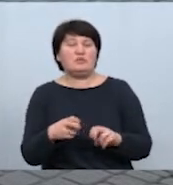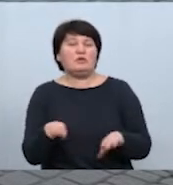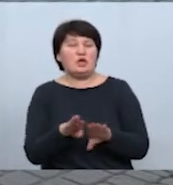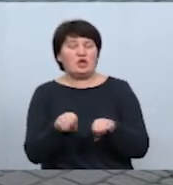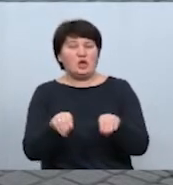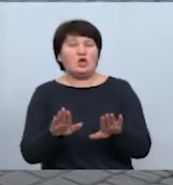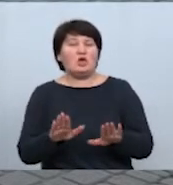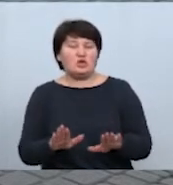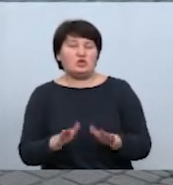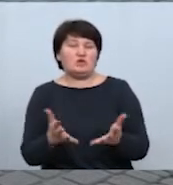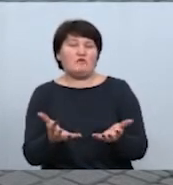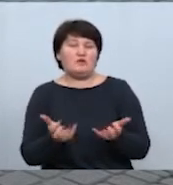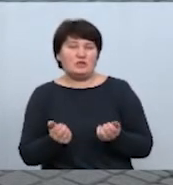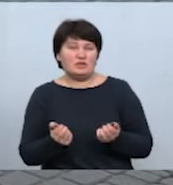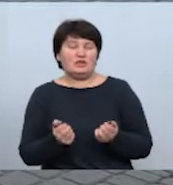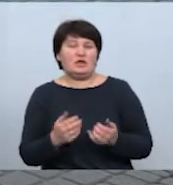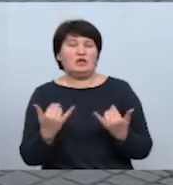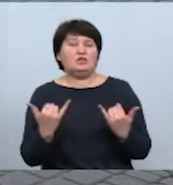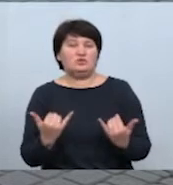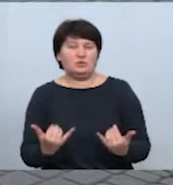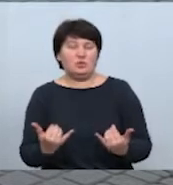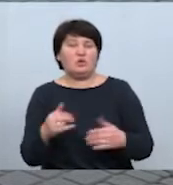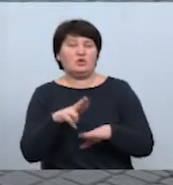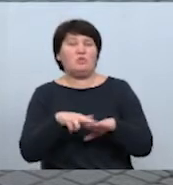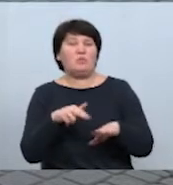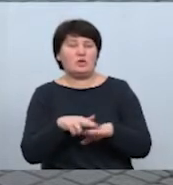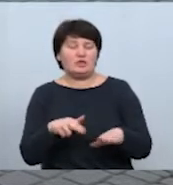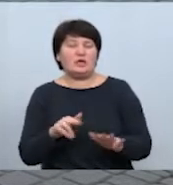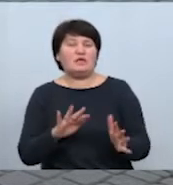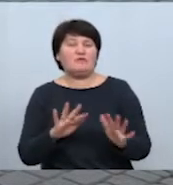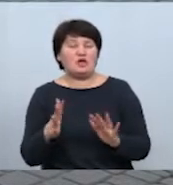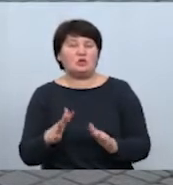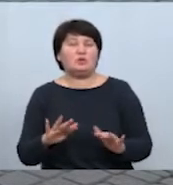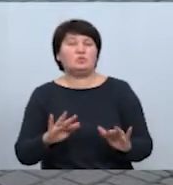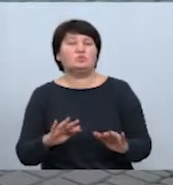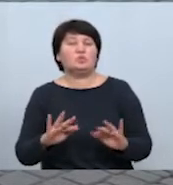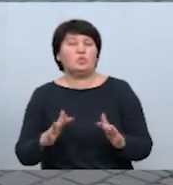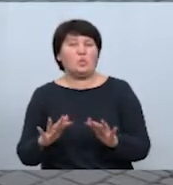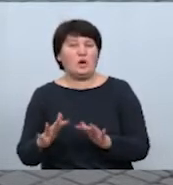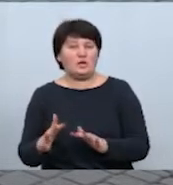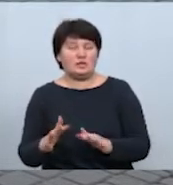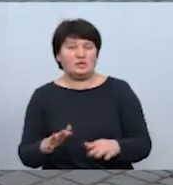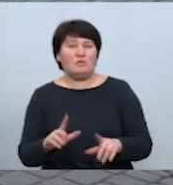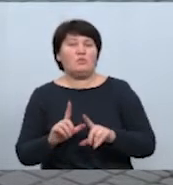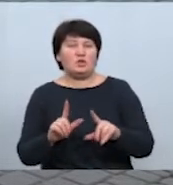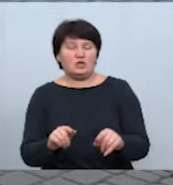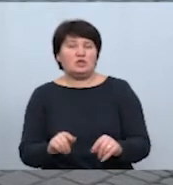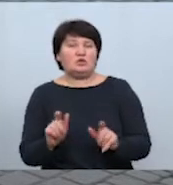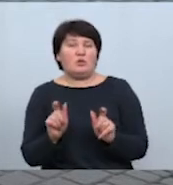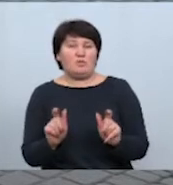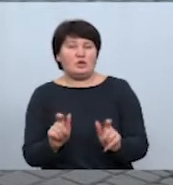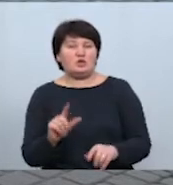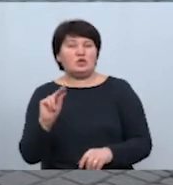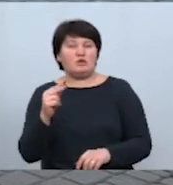скринінгу. Таке рішення ухвилила сьогодні комісія з техногенно-екологічної безпеки і надзвичайних ситуацій. Проїзд обмежить четверга, а на